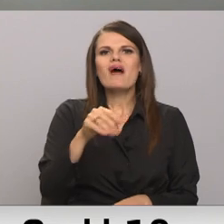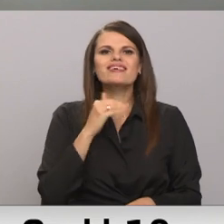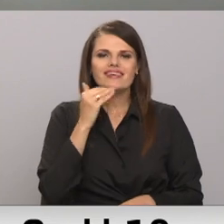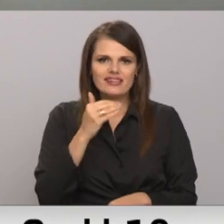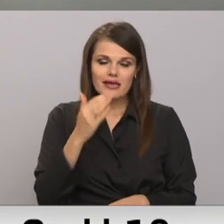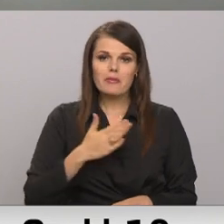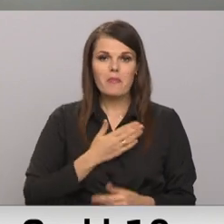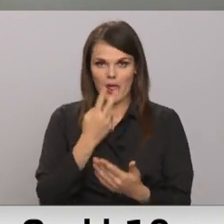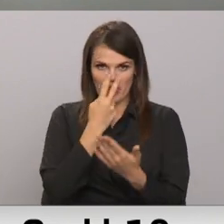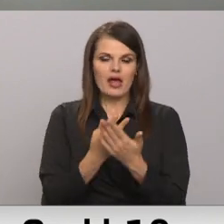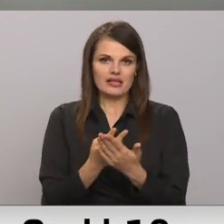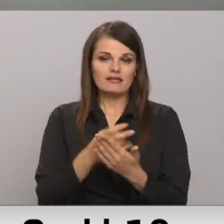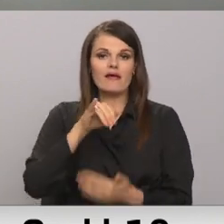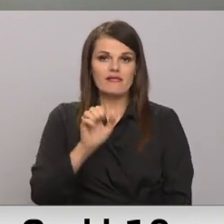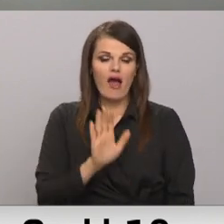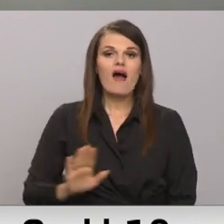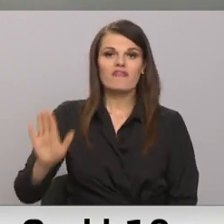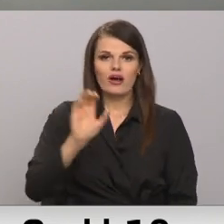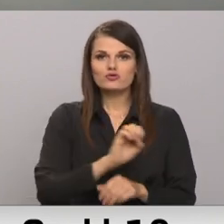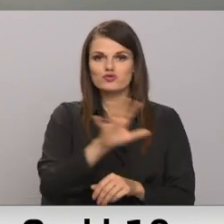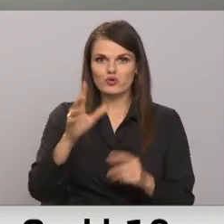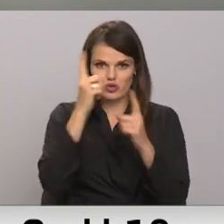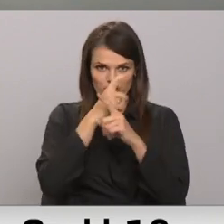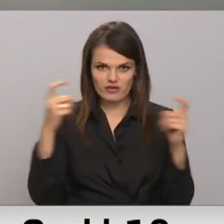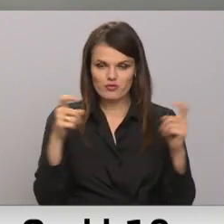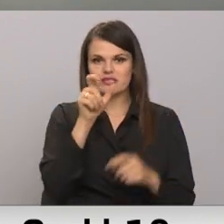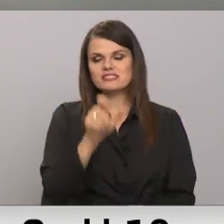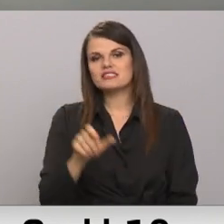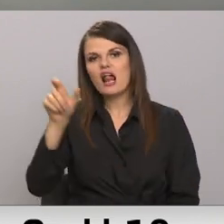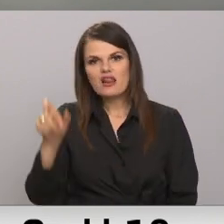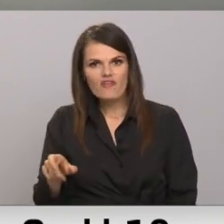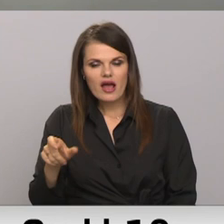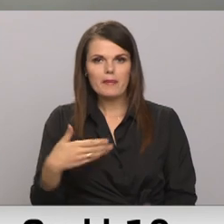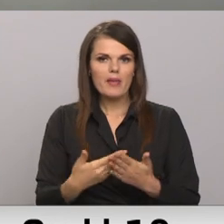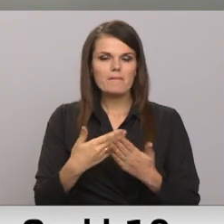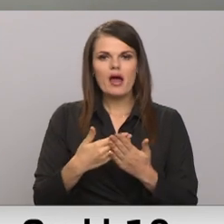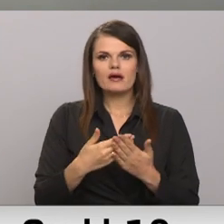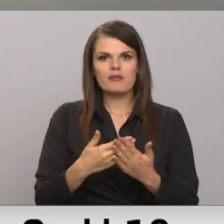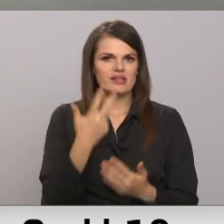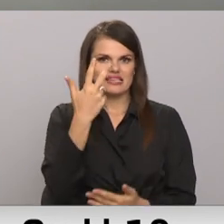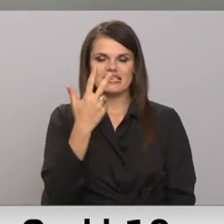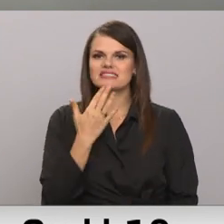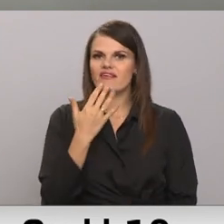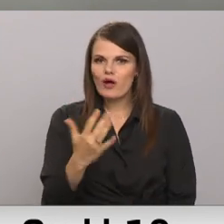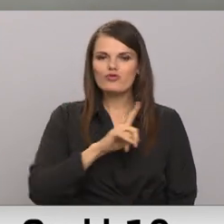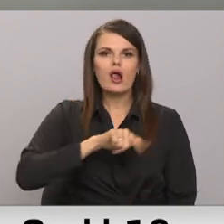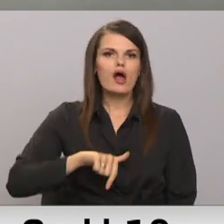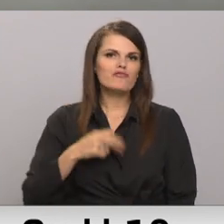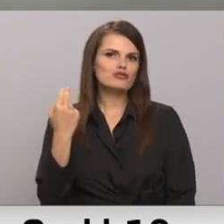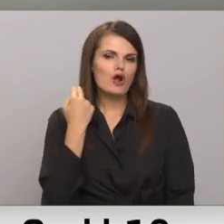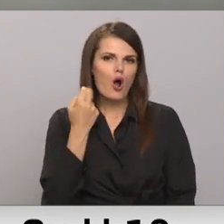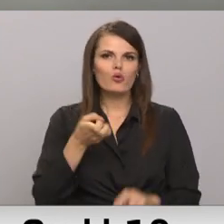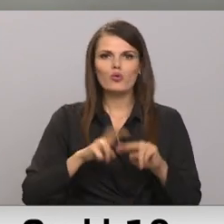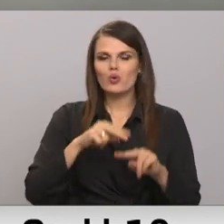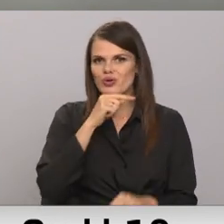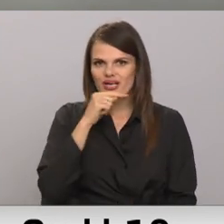Manā ieskatā, ja valsts sūtītu informāciju cilvēkiem, piemēram, trīs valodās – Latviešu, Angļu un Krievu,